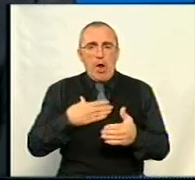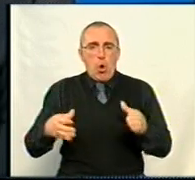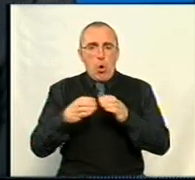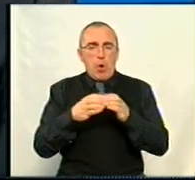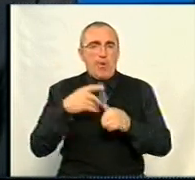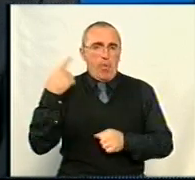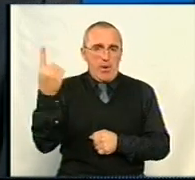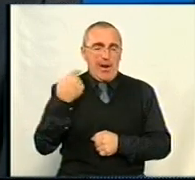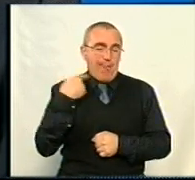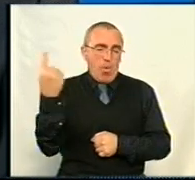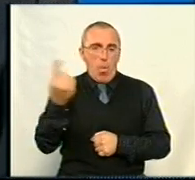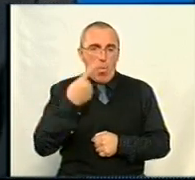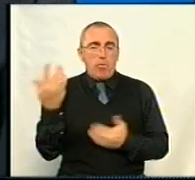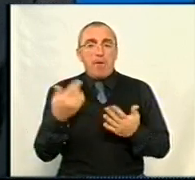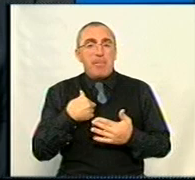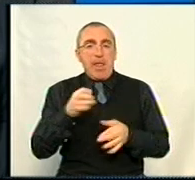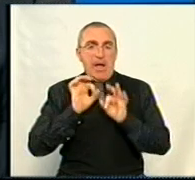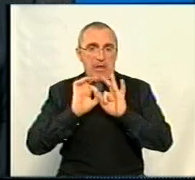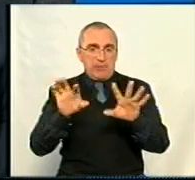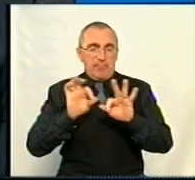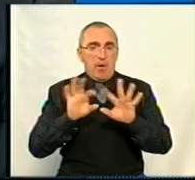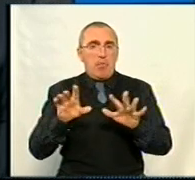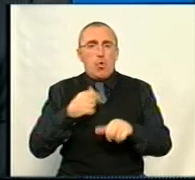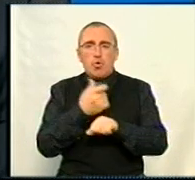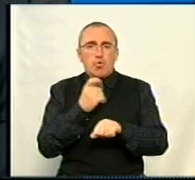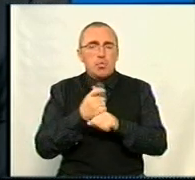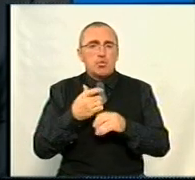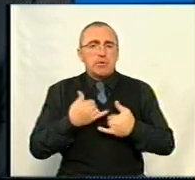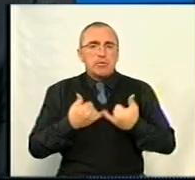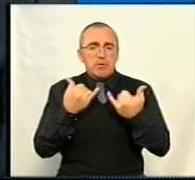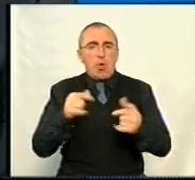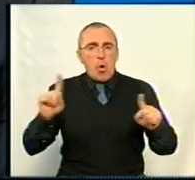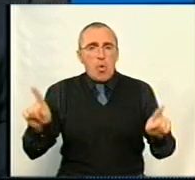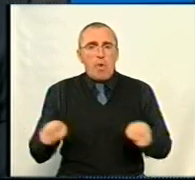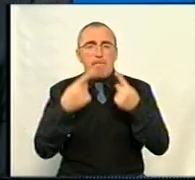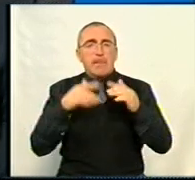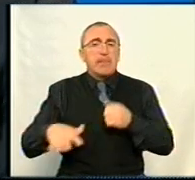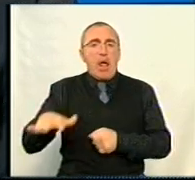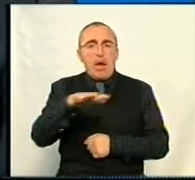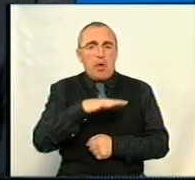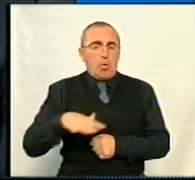Кировоградської області, який я би назвав дуже сприятливим для розвитку цієї території